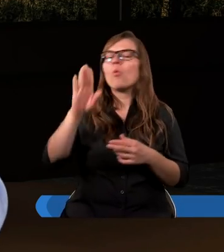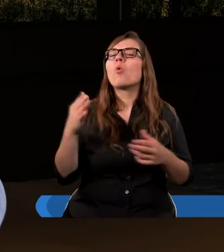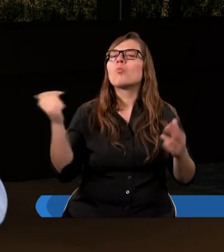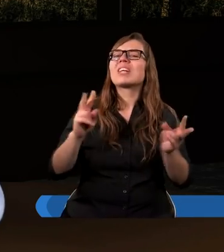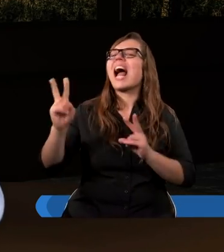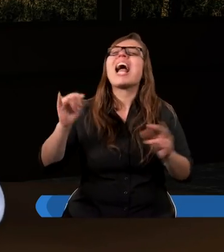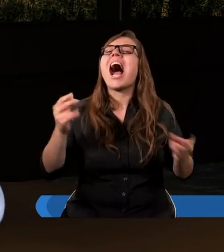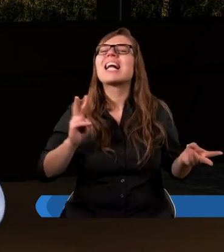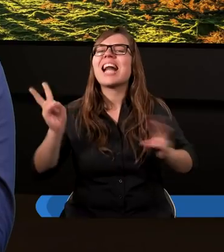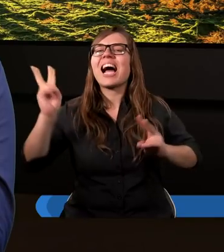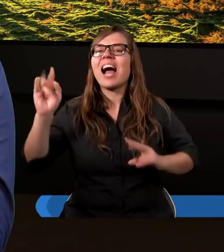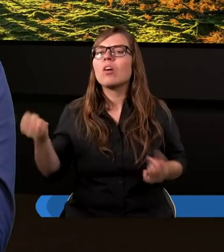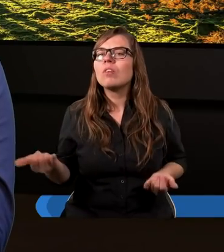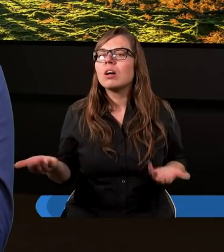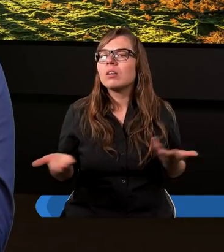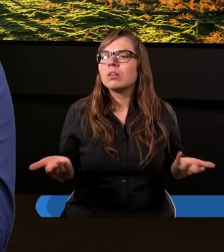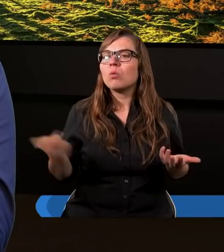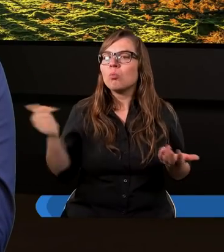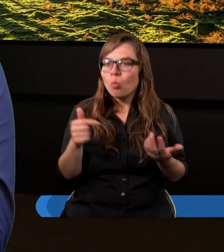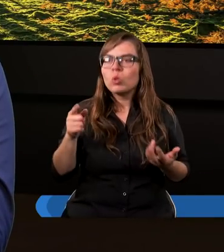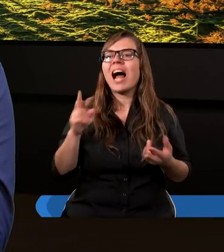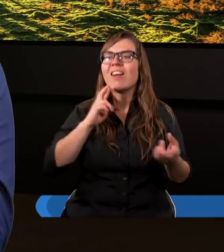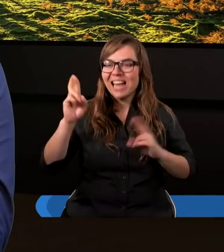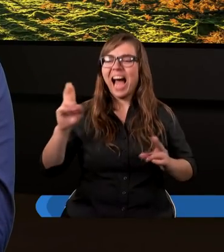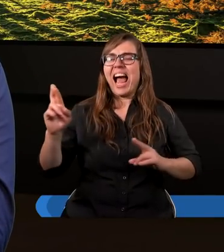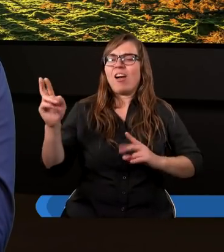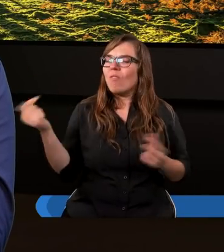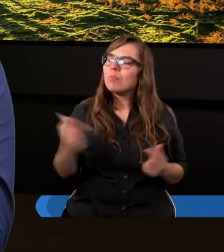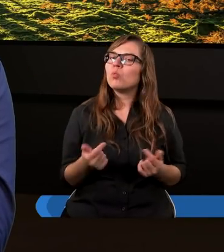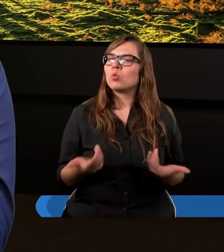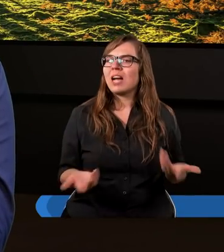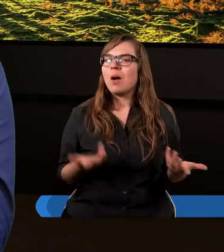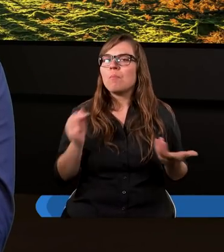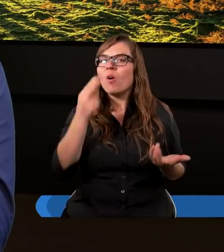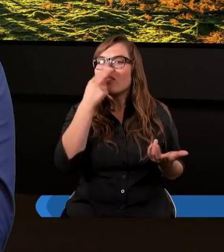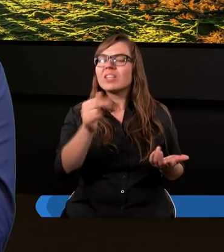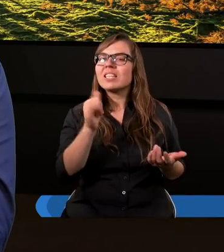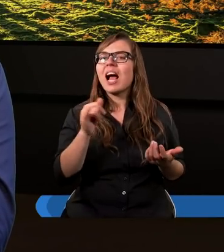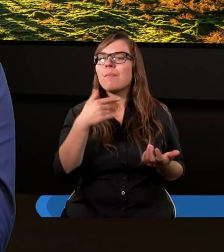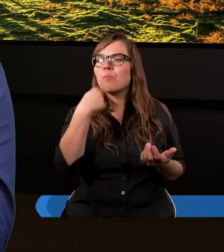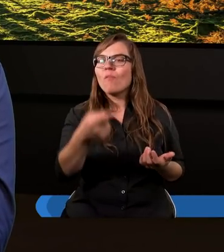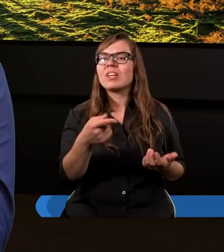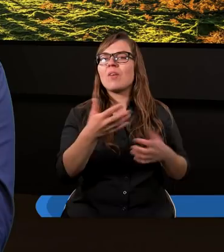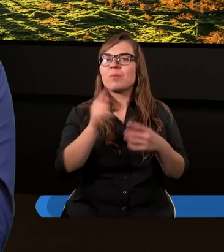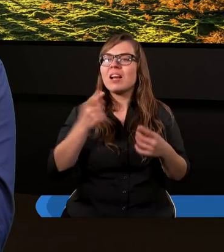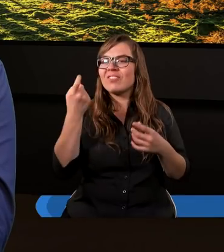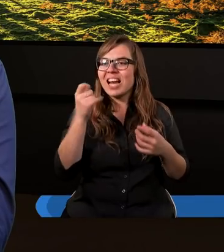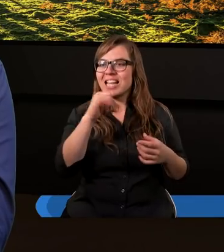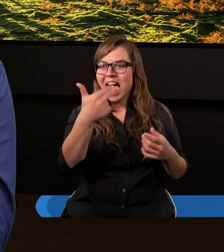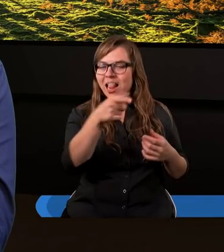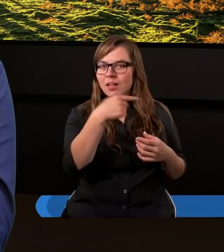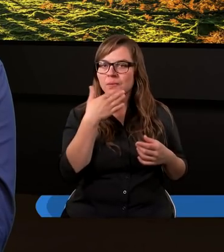zareagował Bóg? Bóg musiał zareagować na to, co się dzieje. Bo tak jak Jan powiedział przed chwileczką, że